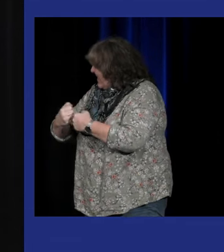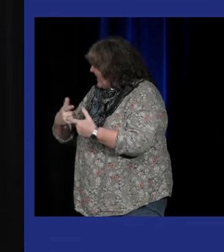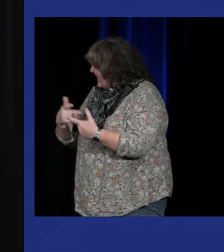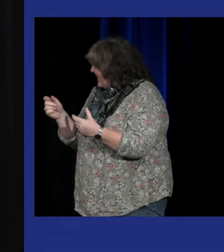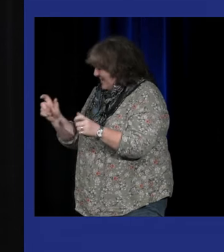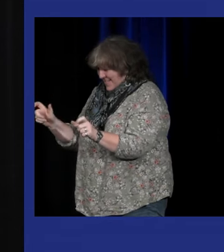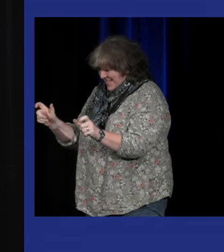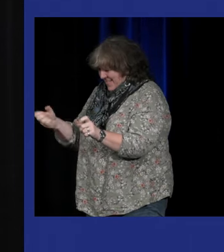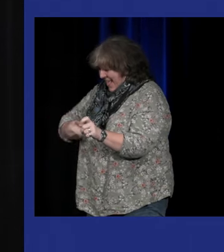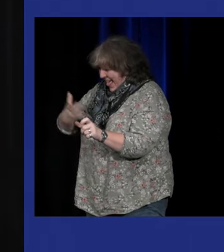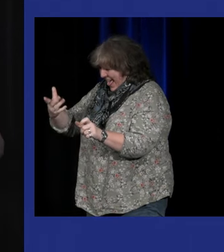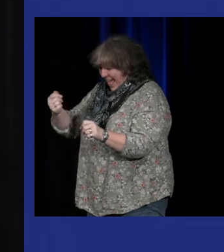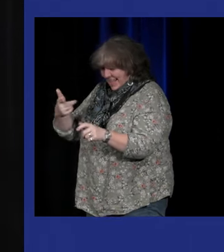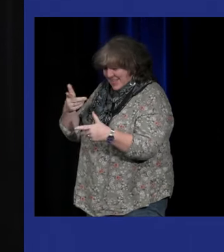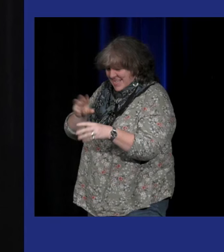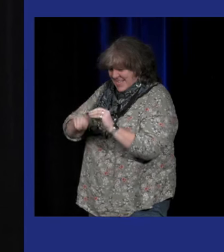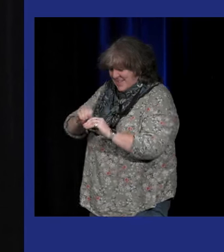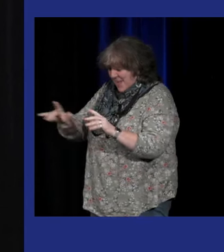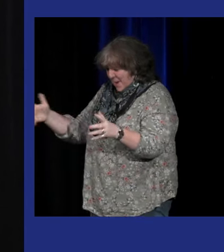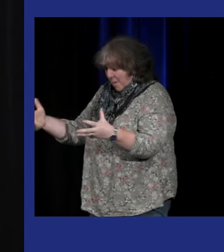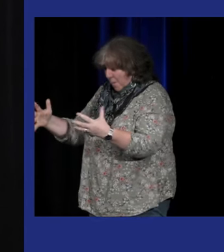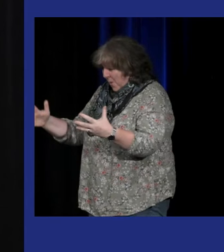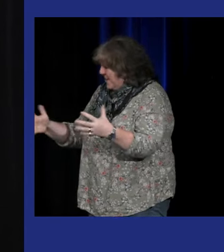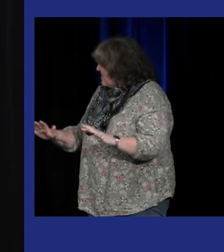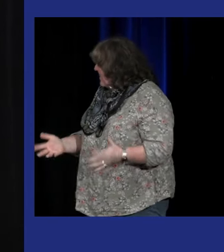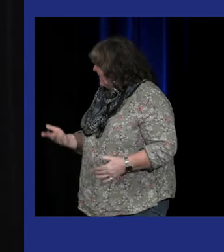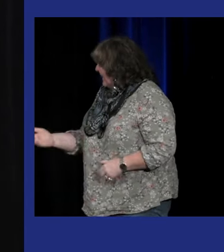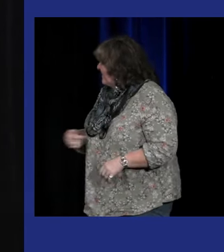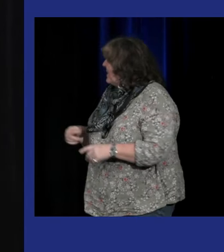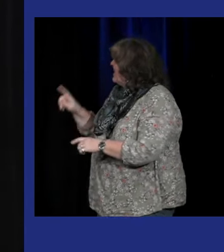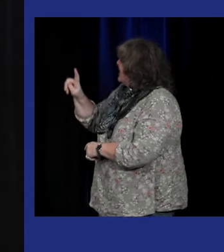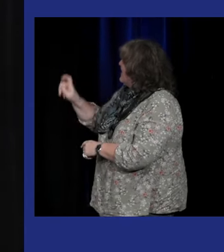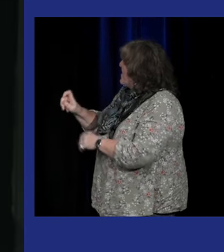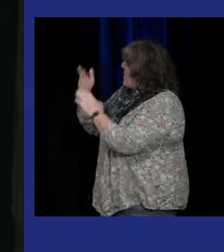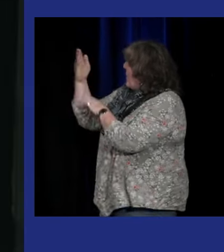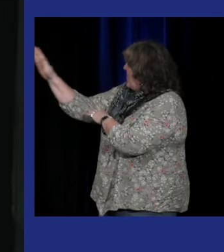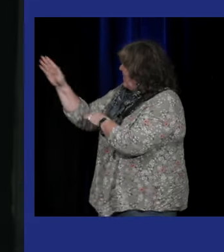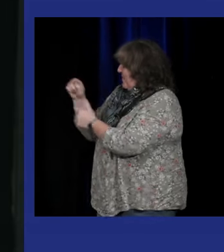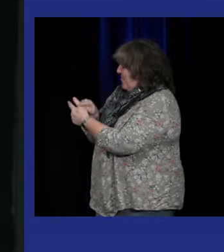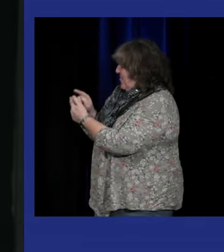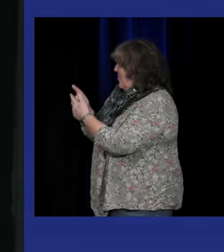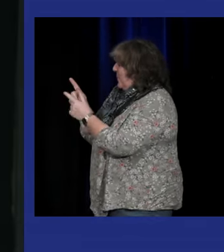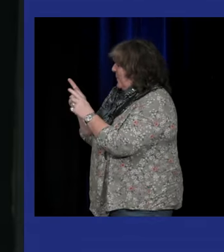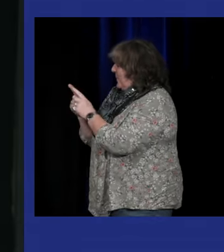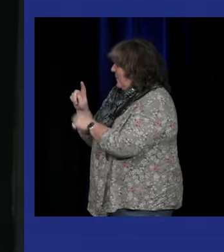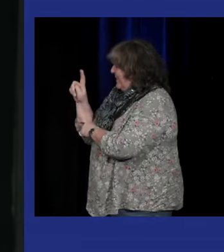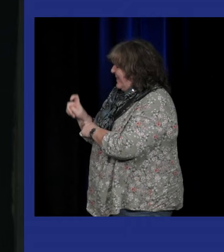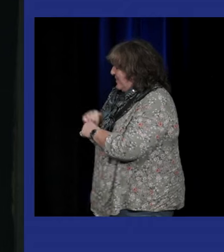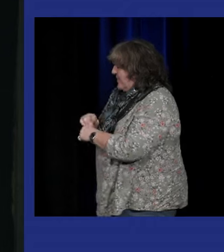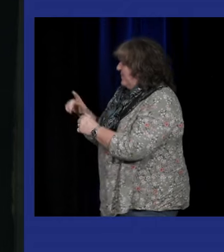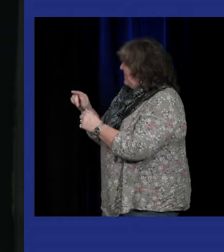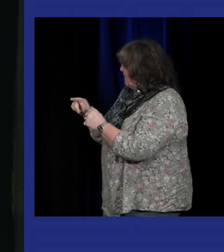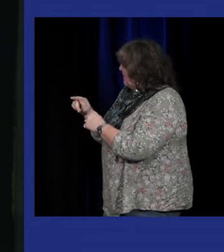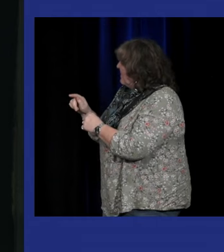que il y une espèce de flou un peu artistique entre les deux domaines entre justement